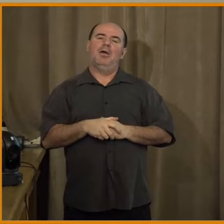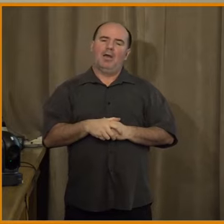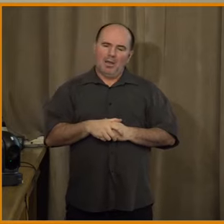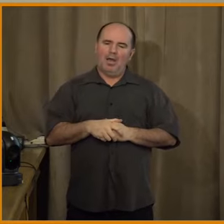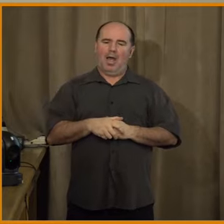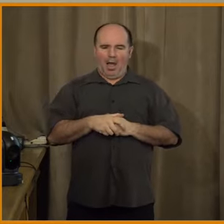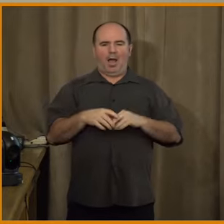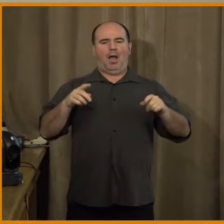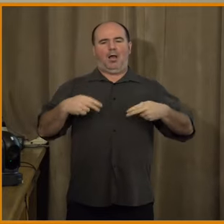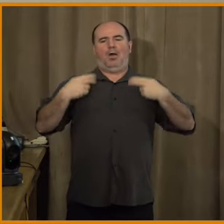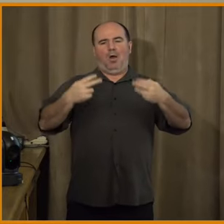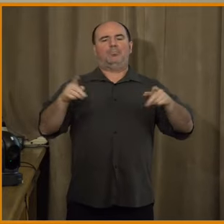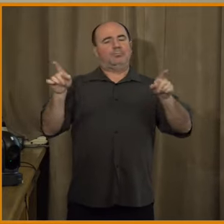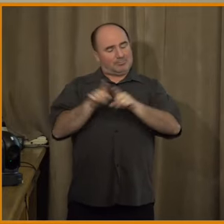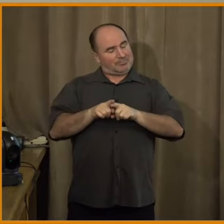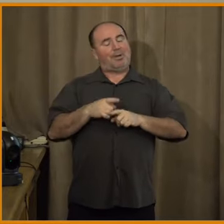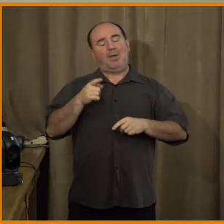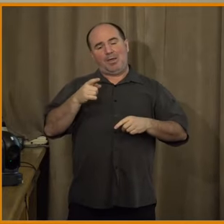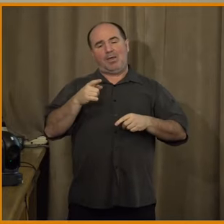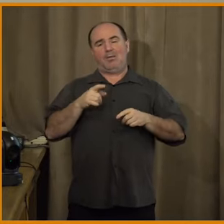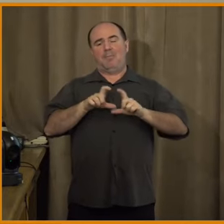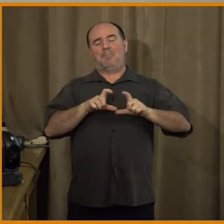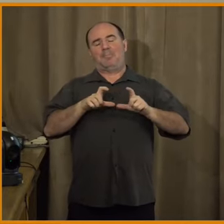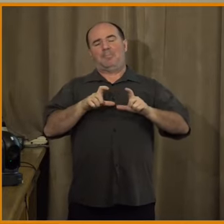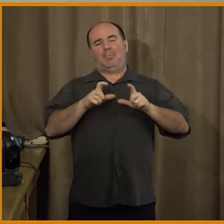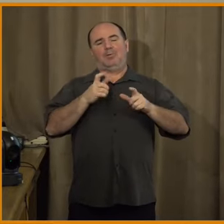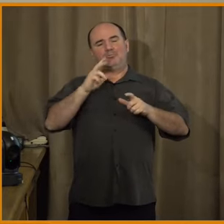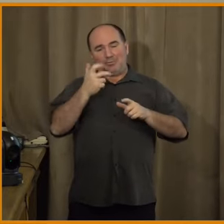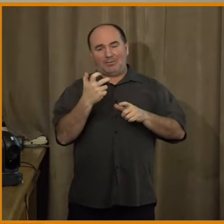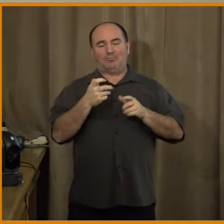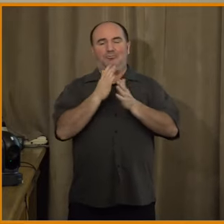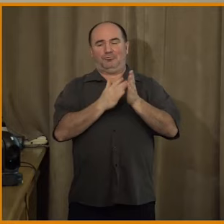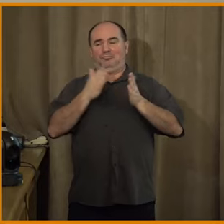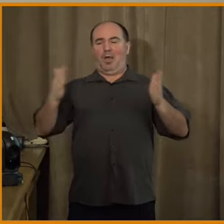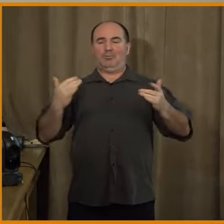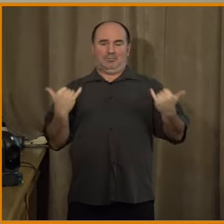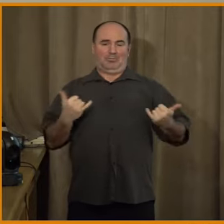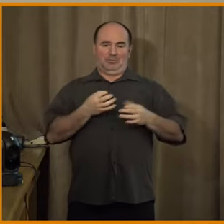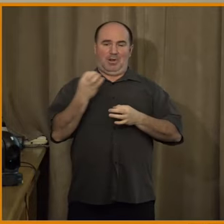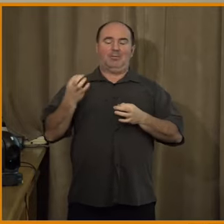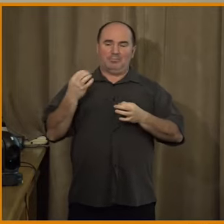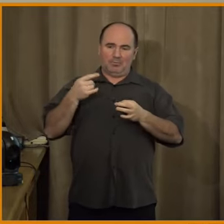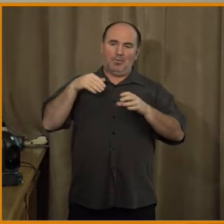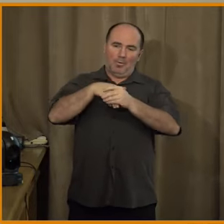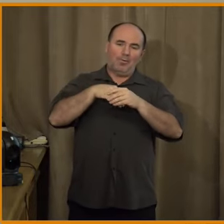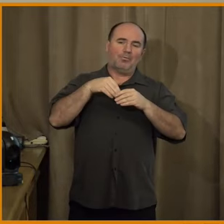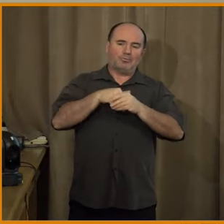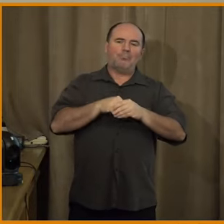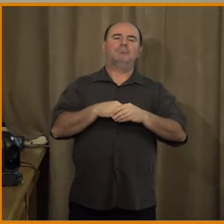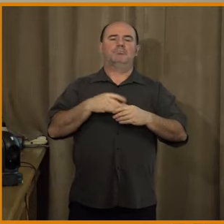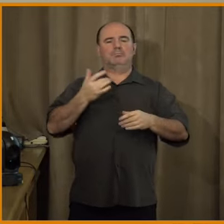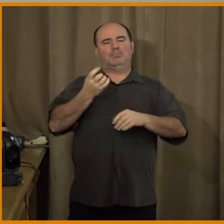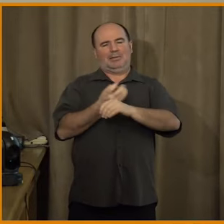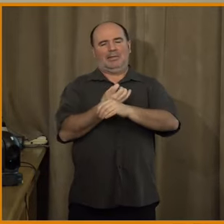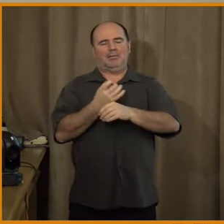digitálním vloučení. Takže určitě tady zůstaňte, bude nás pak ještě čekat tady hodina nabitého programu a zatím moc děkuju.